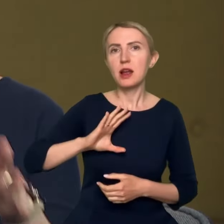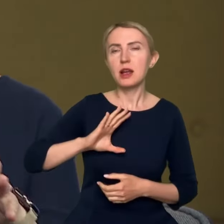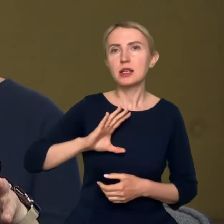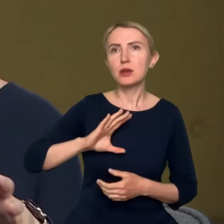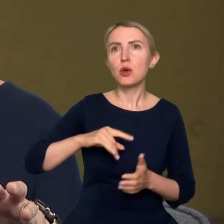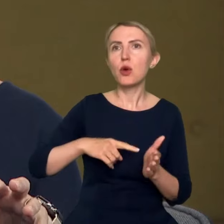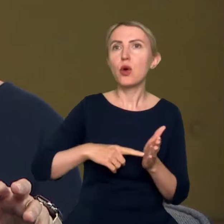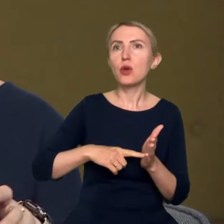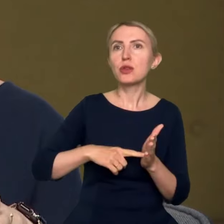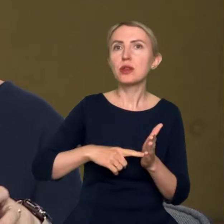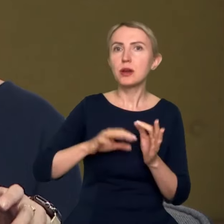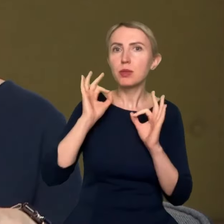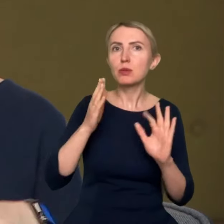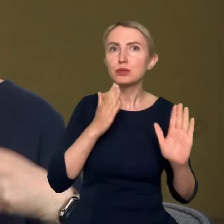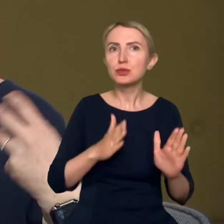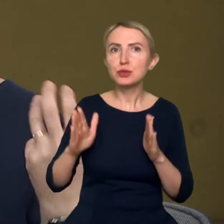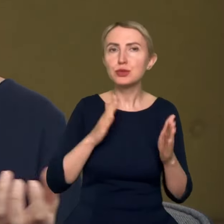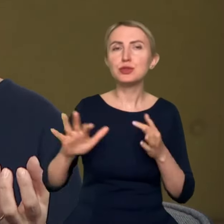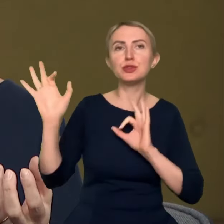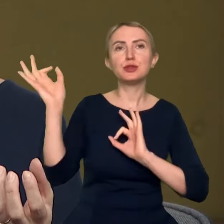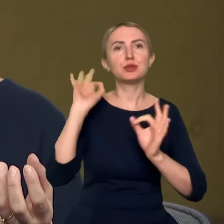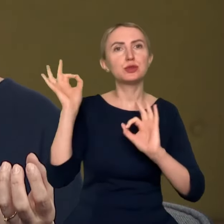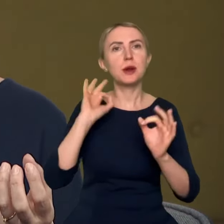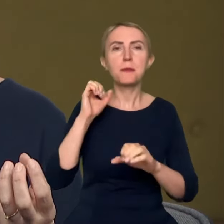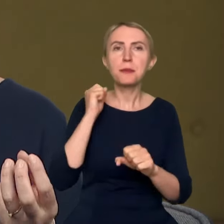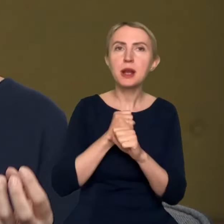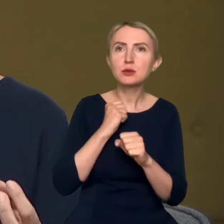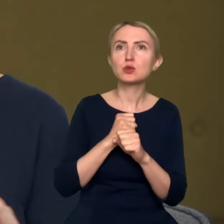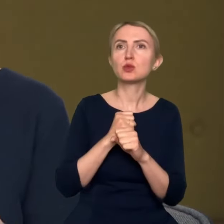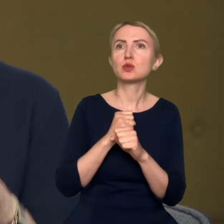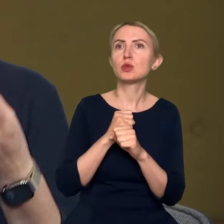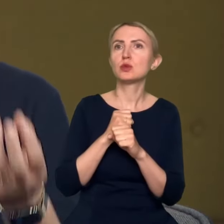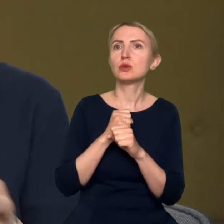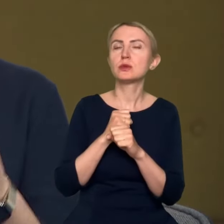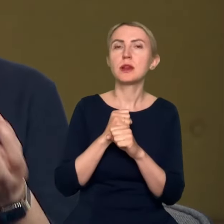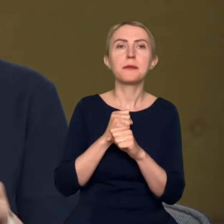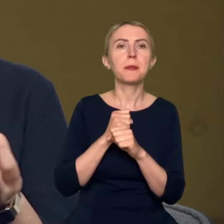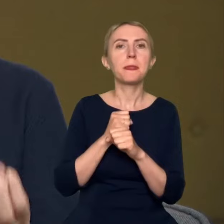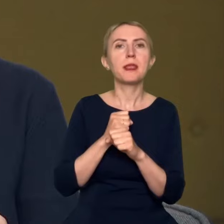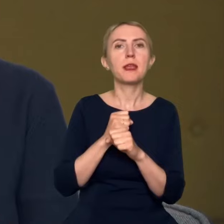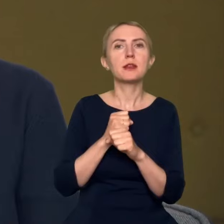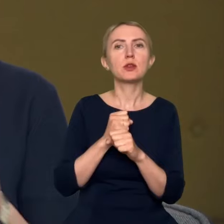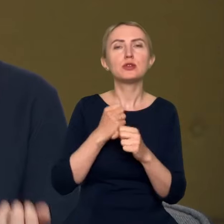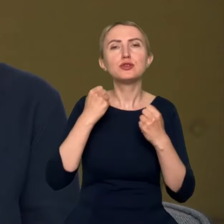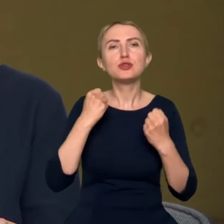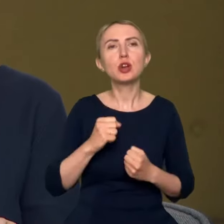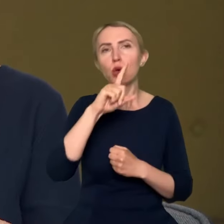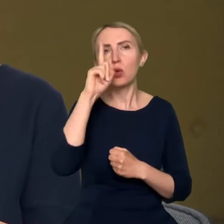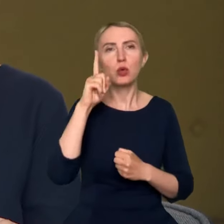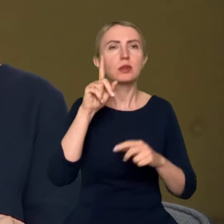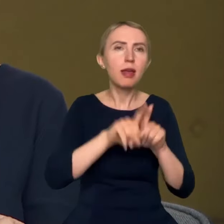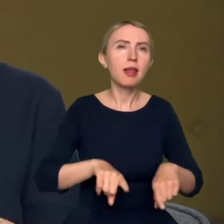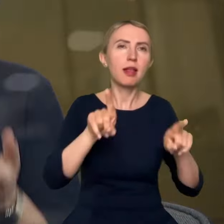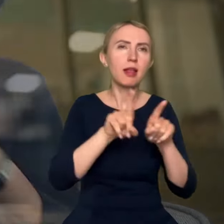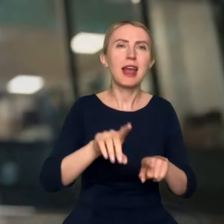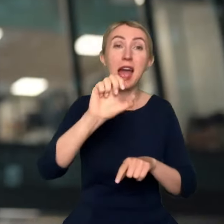odpowiednio przetworzone dane, te pracujące w miejsce mozolnych ludzkich czynności algorytmy,